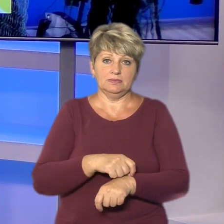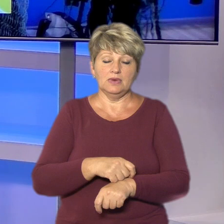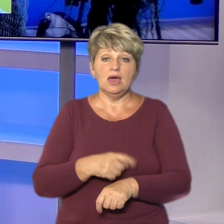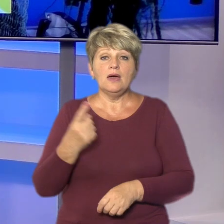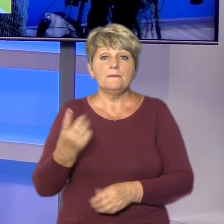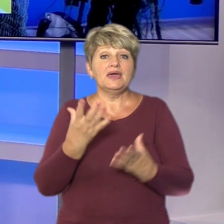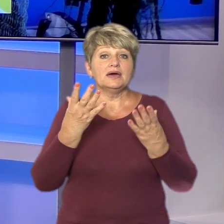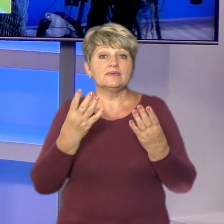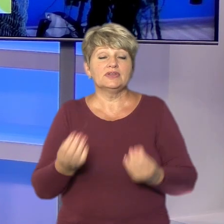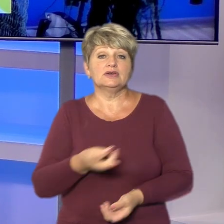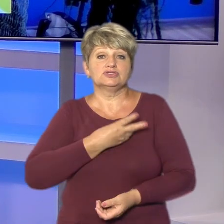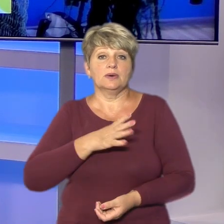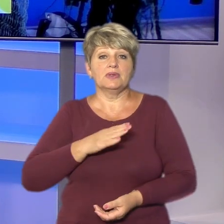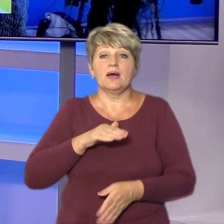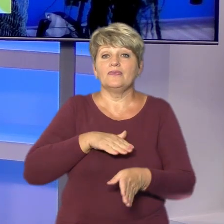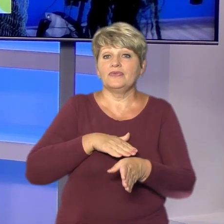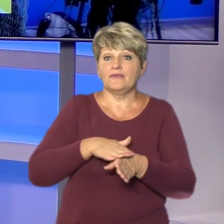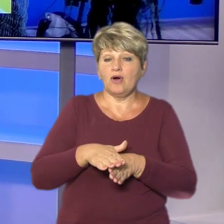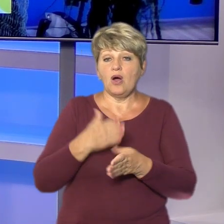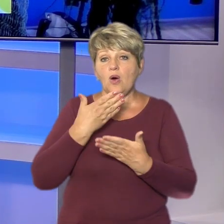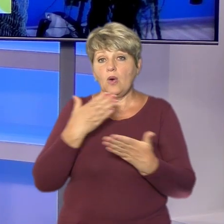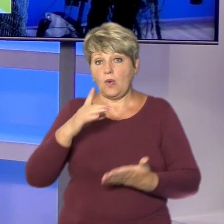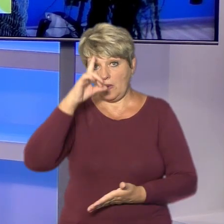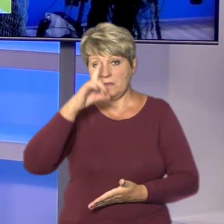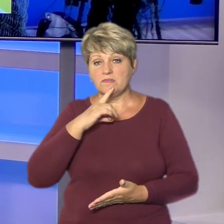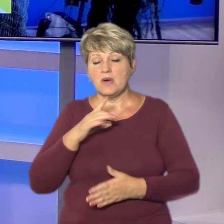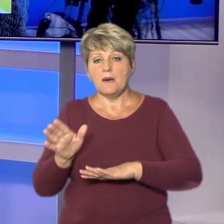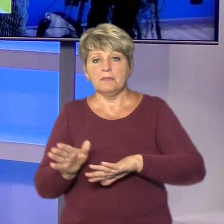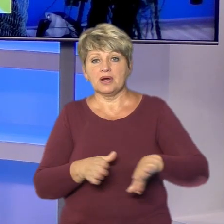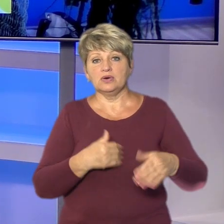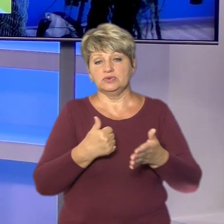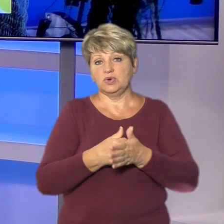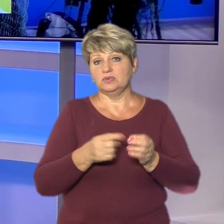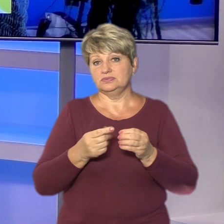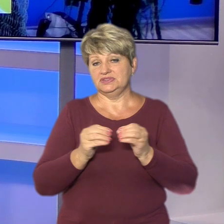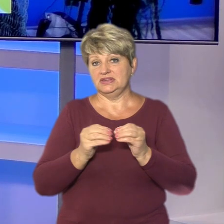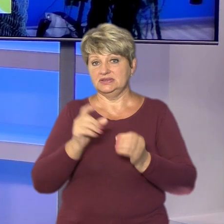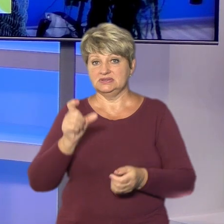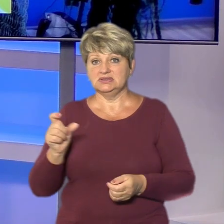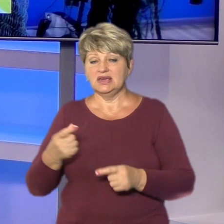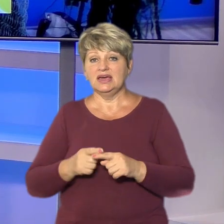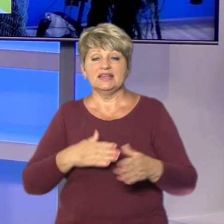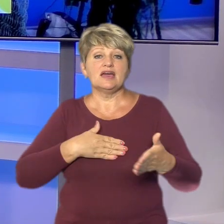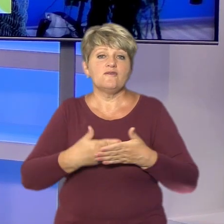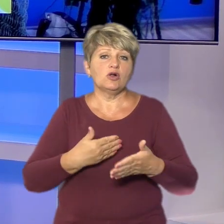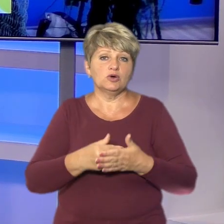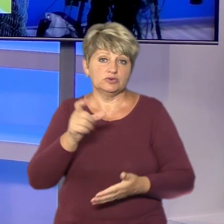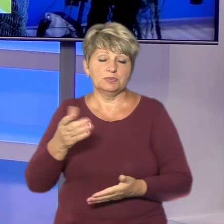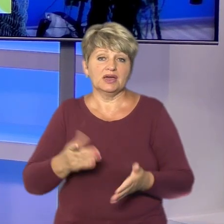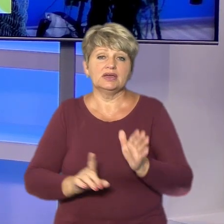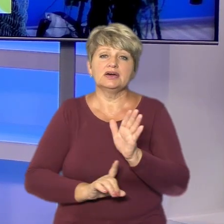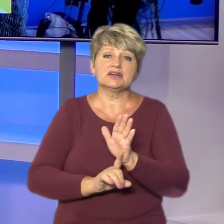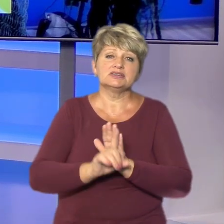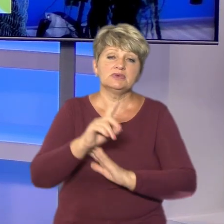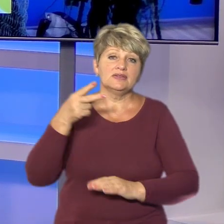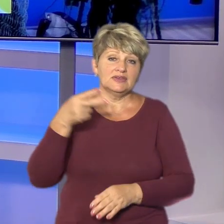У перші дні охочих було вдосталь. Та останній місяць приходить до 10 осіб. Це ті волонтери, які розпочали свою роботу ще